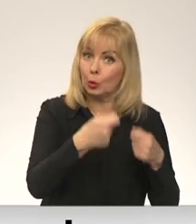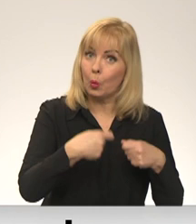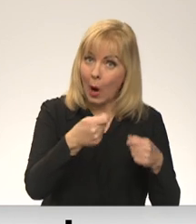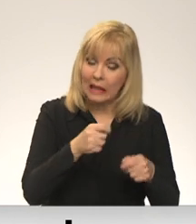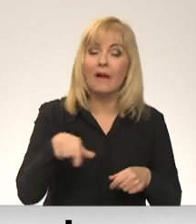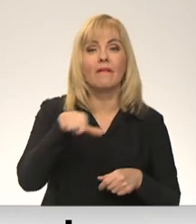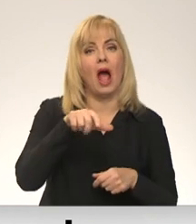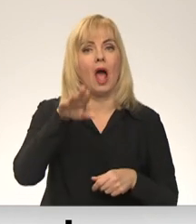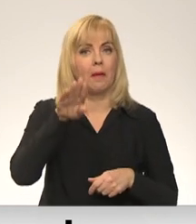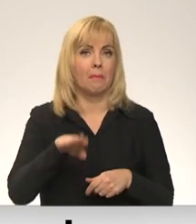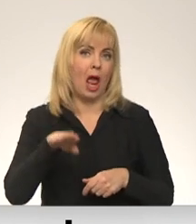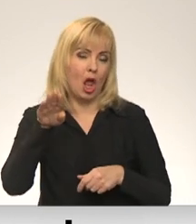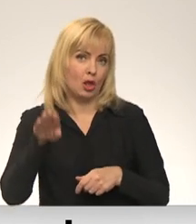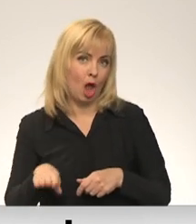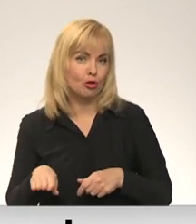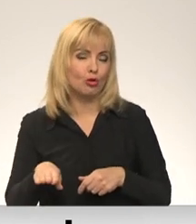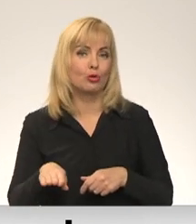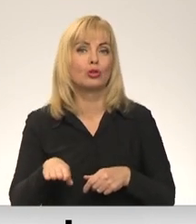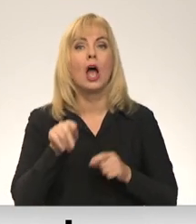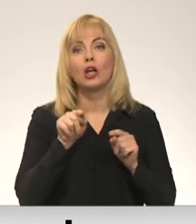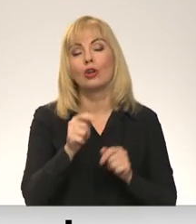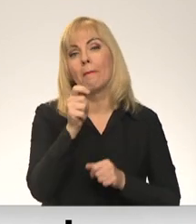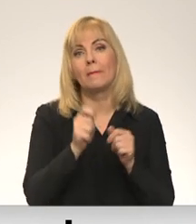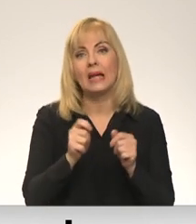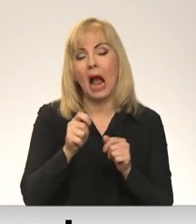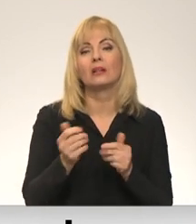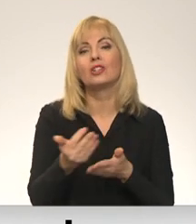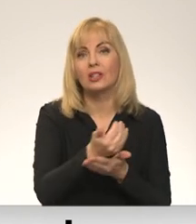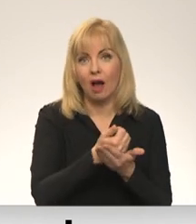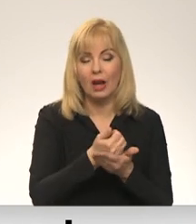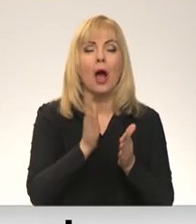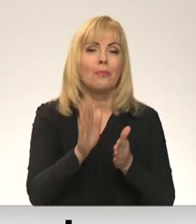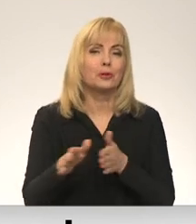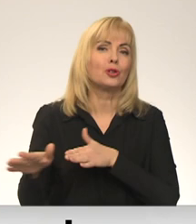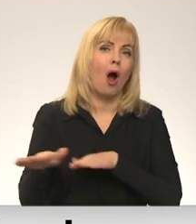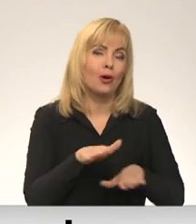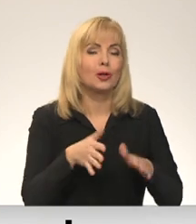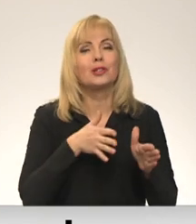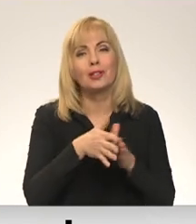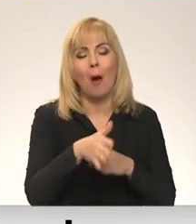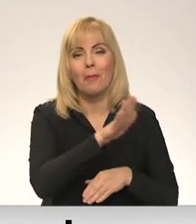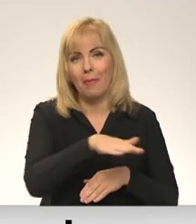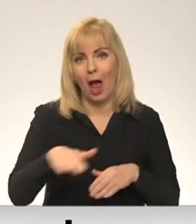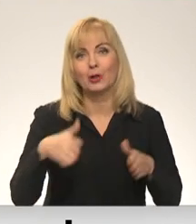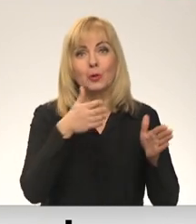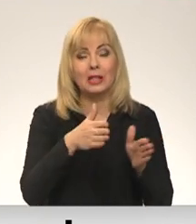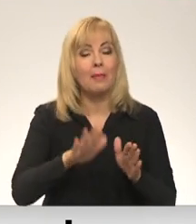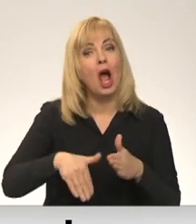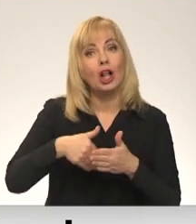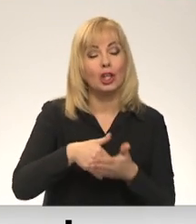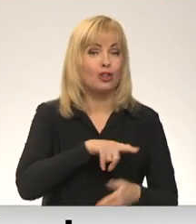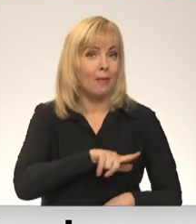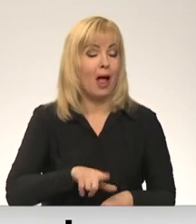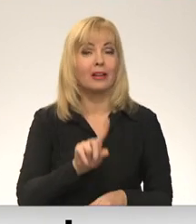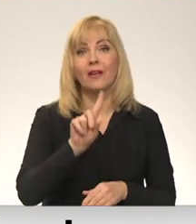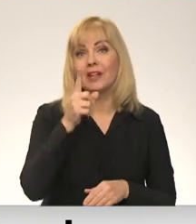mēnešus, un šī piena savākšana, protams, tiks organizēta caur bērnu slimnīcu. Līdz šim Latvija